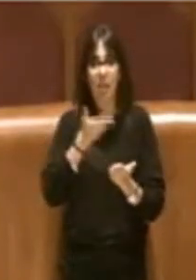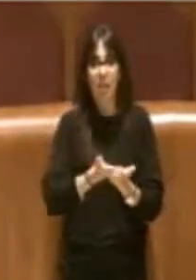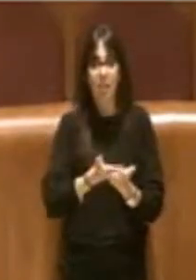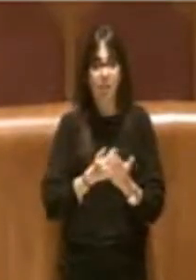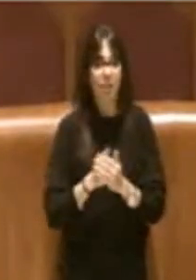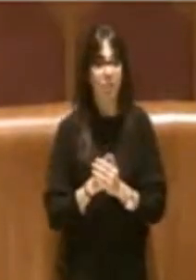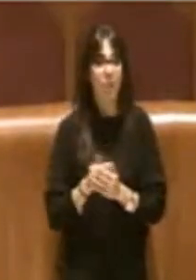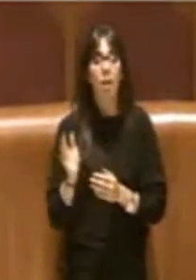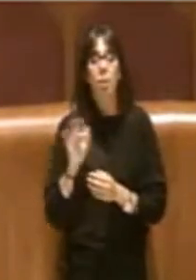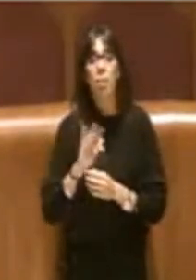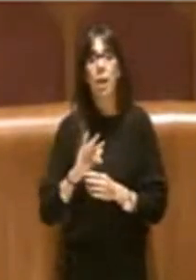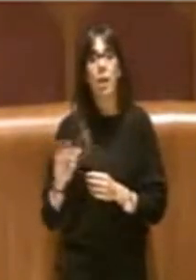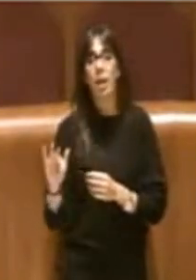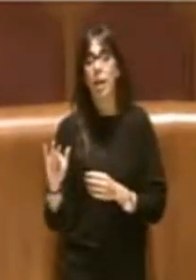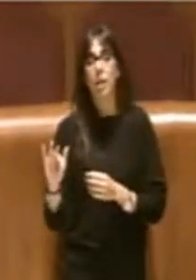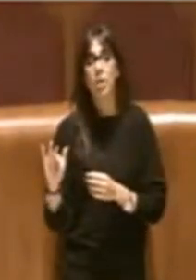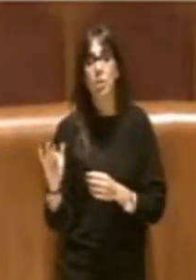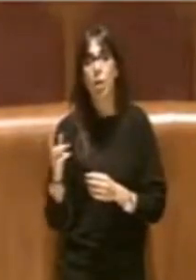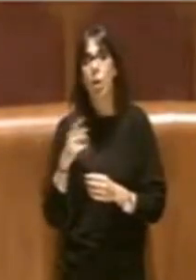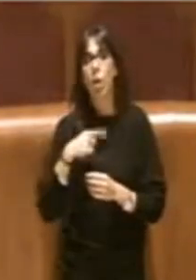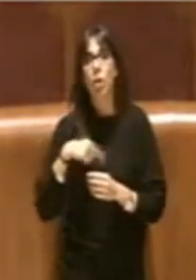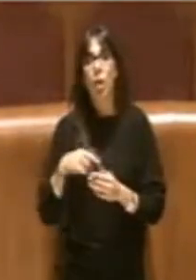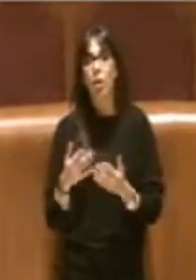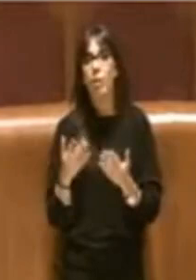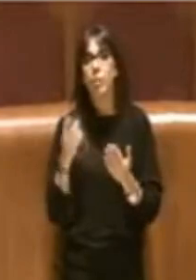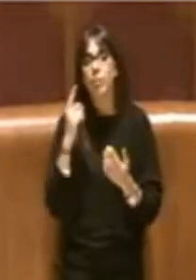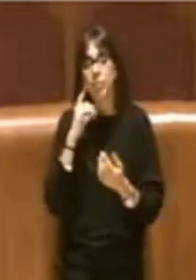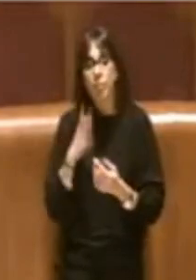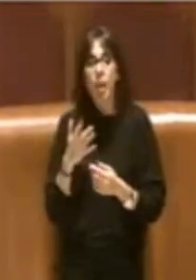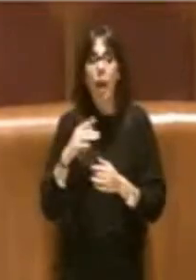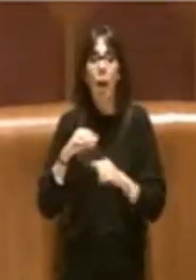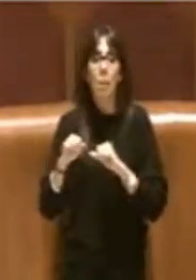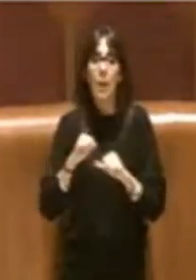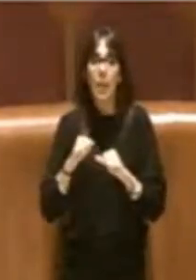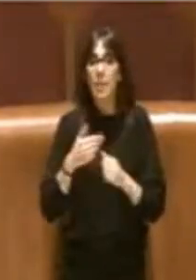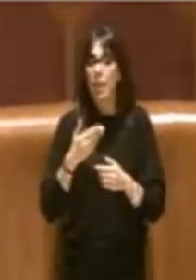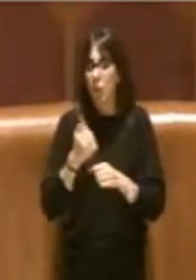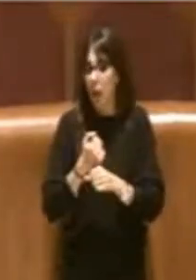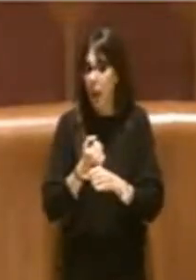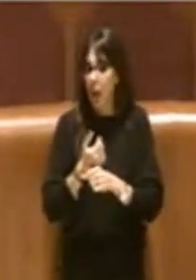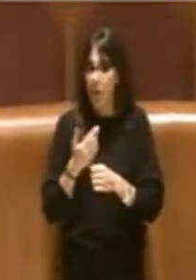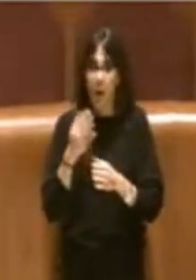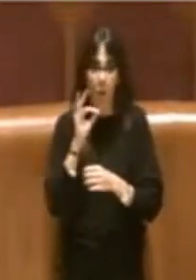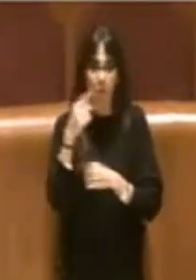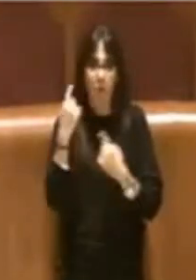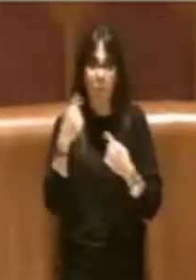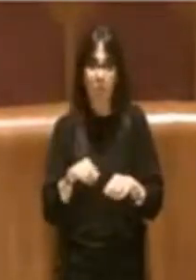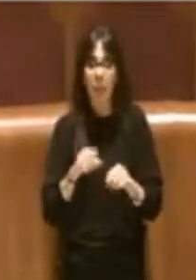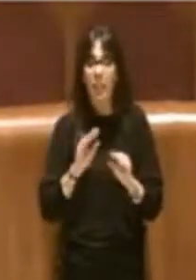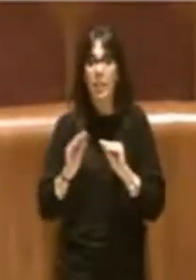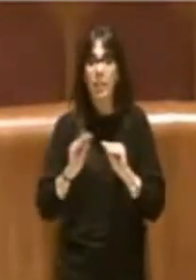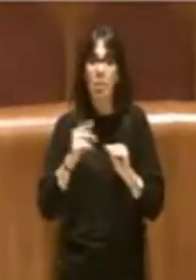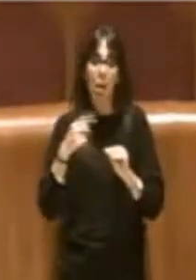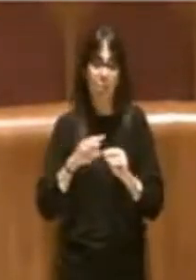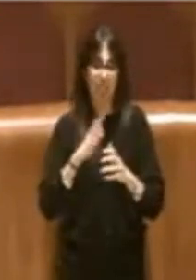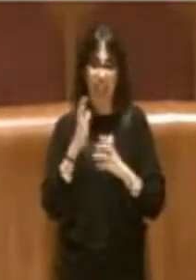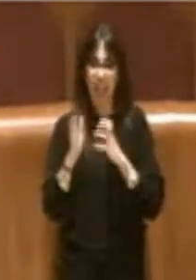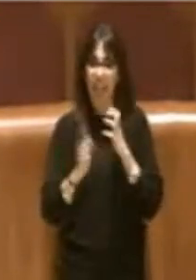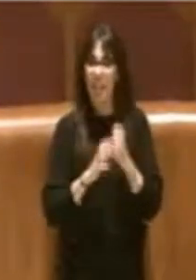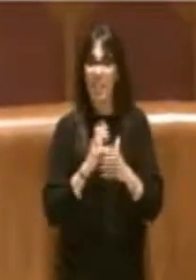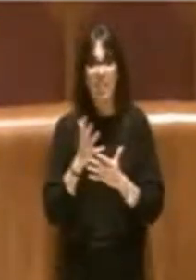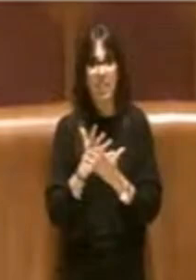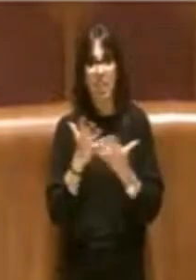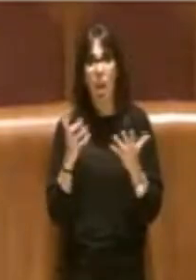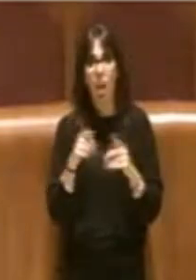Per il resto, noi prendiamo atto che l'amministrazione sta operando in questa direzione. Sistemare questo gran casino che è stato